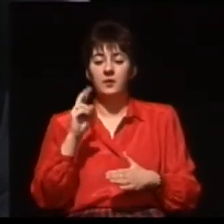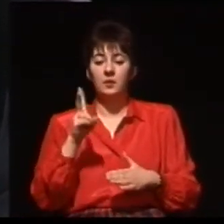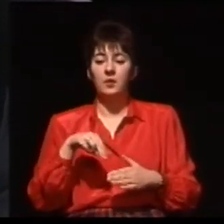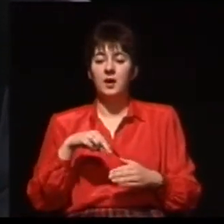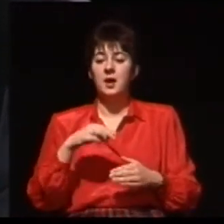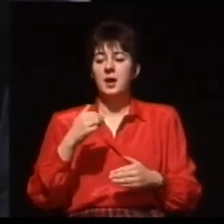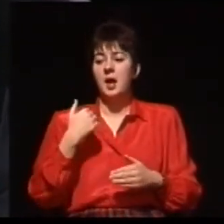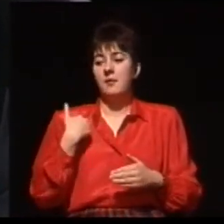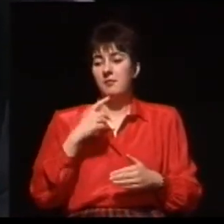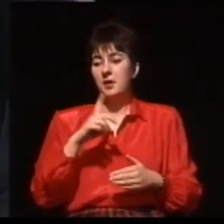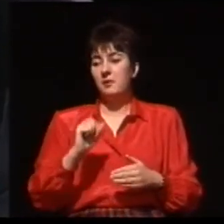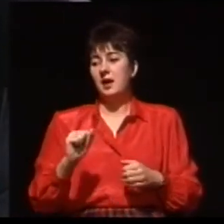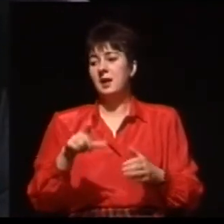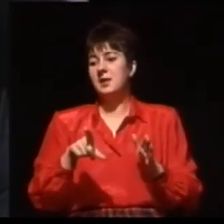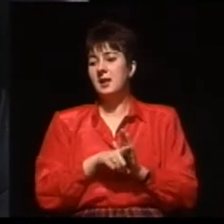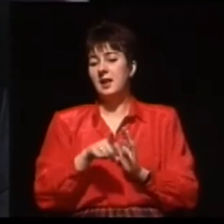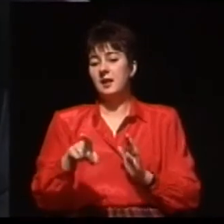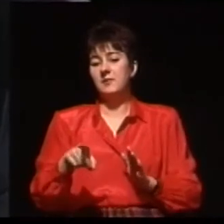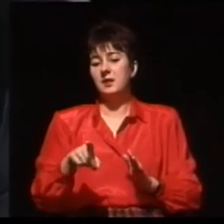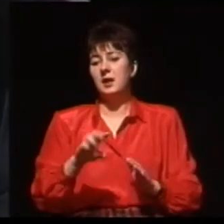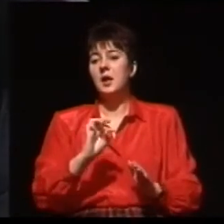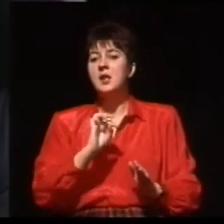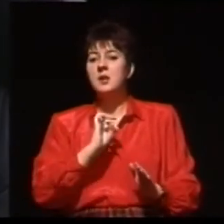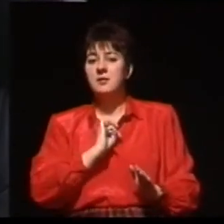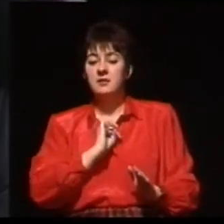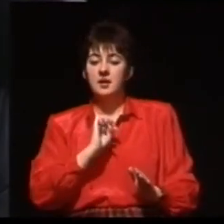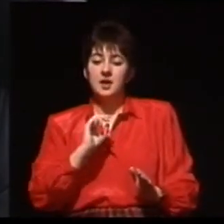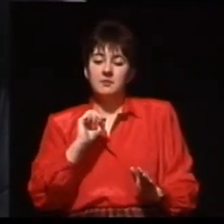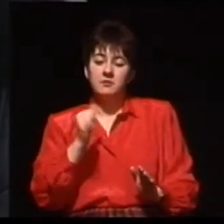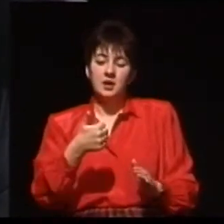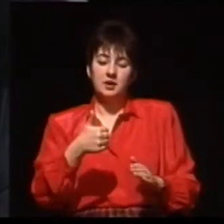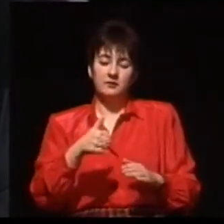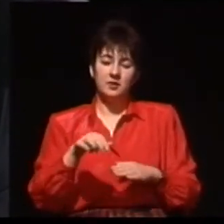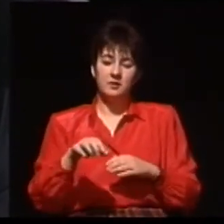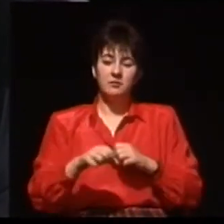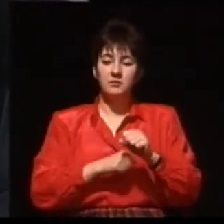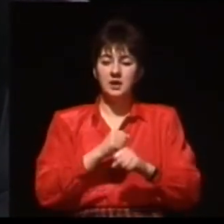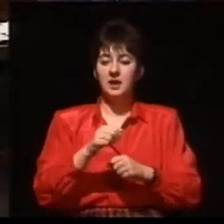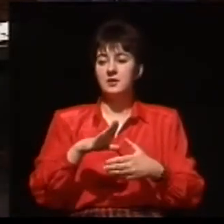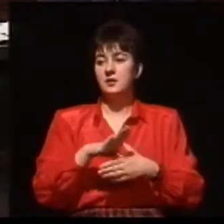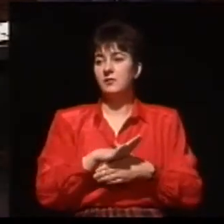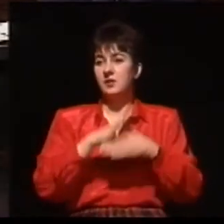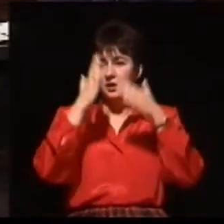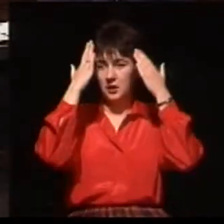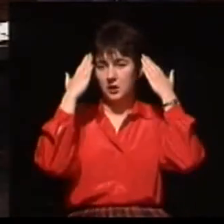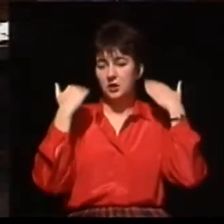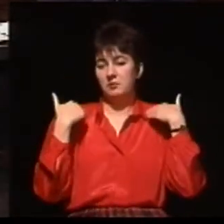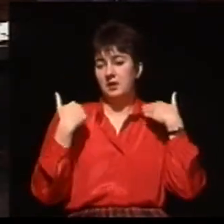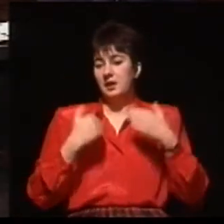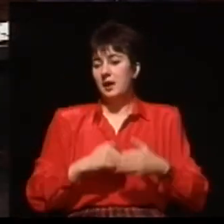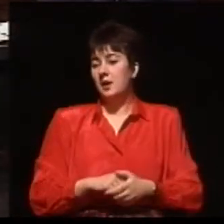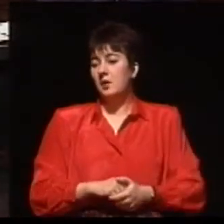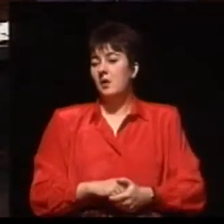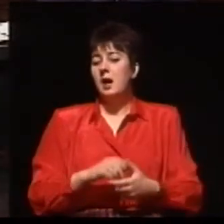chętnych, żeby się tym zajmować. Natomiast było tu doskonały warsztat poznania tajników mikrochirurgii ucha.